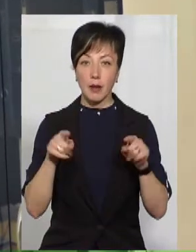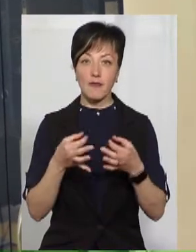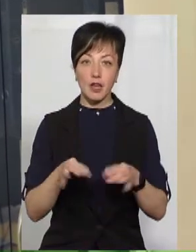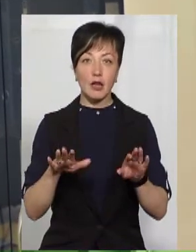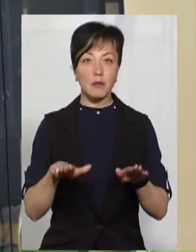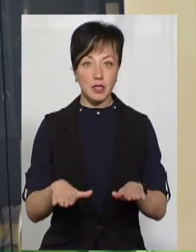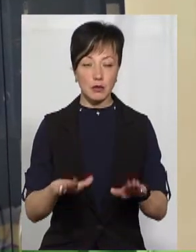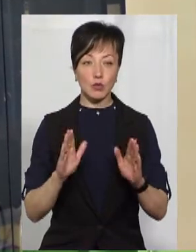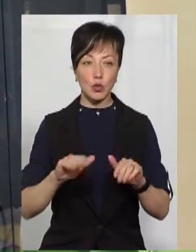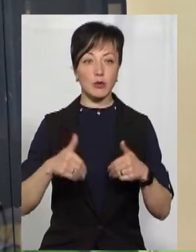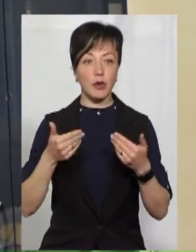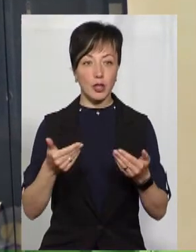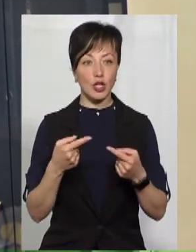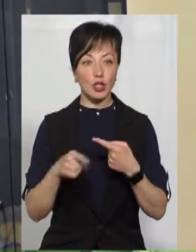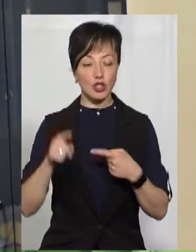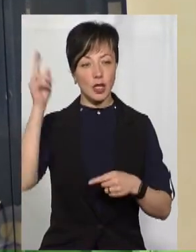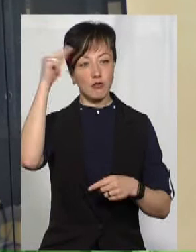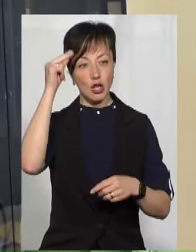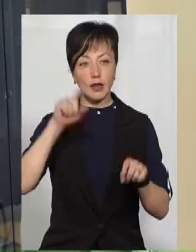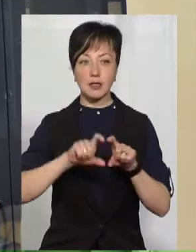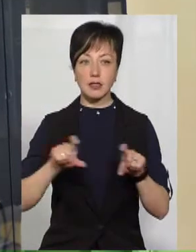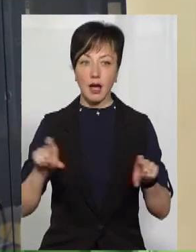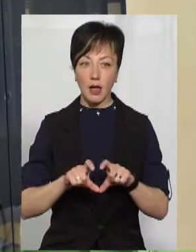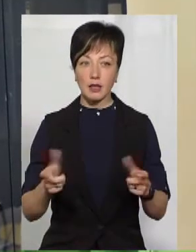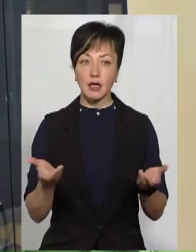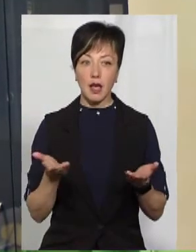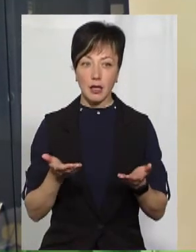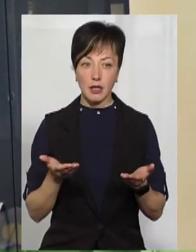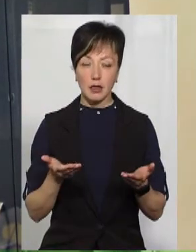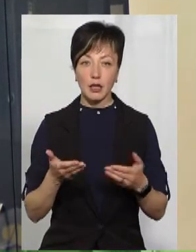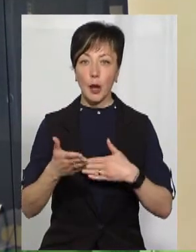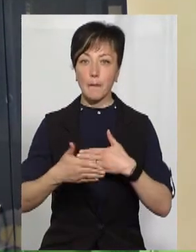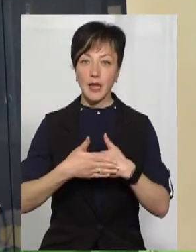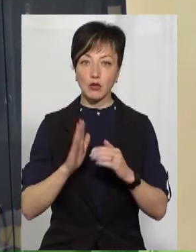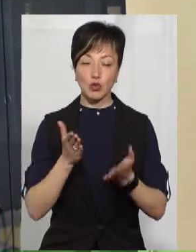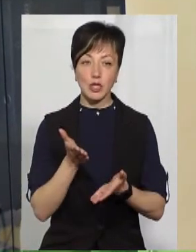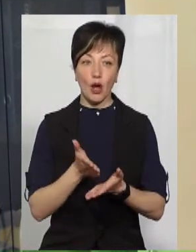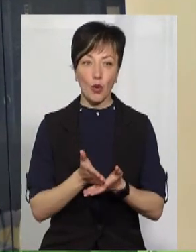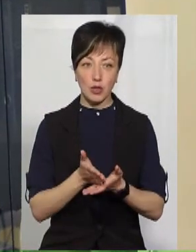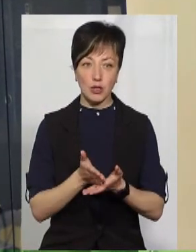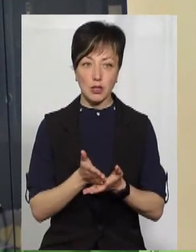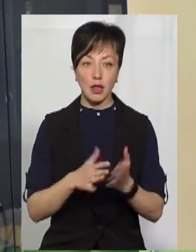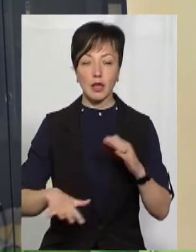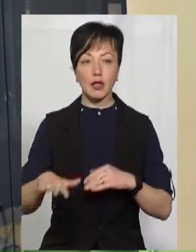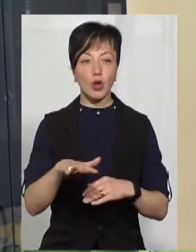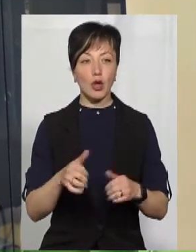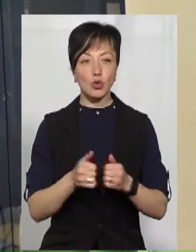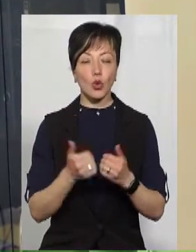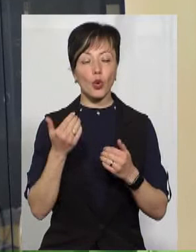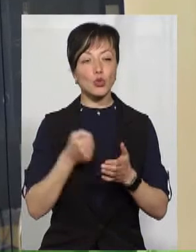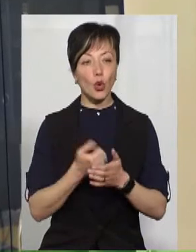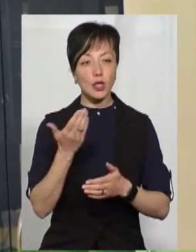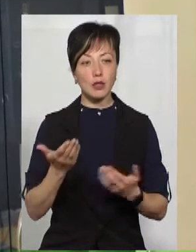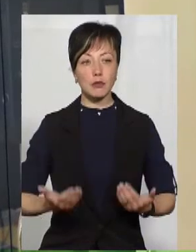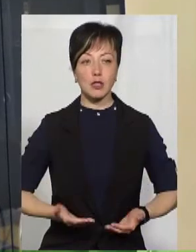місць будуть запропоновані інші навчальні заклади, які найближче будуть знаходитися територіально до їхнього місця